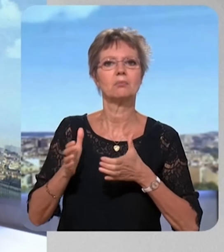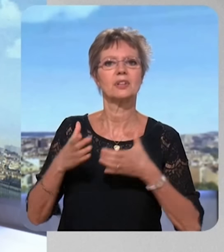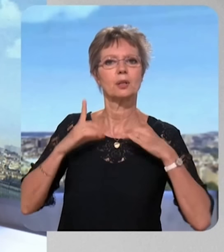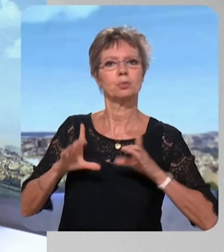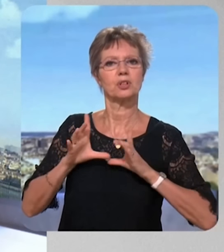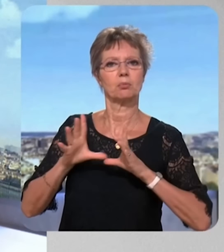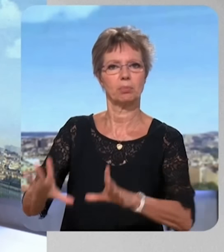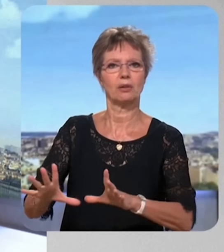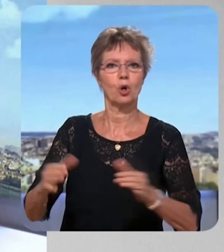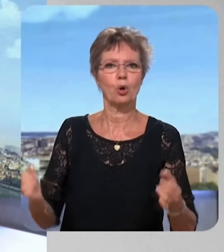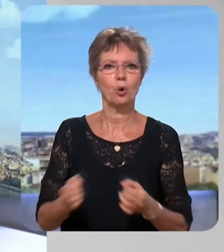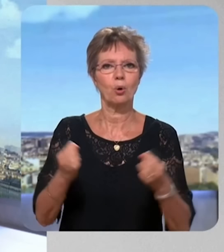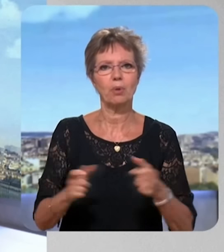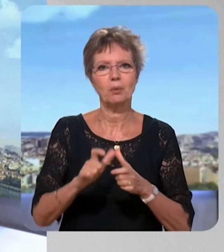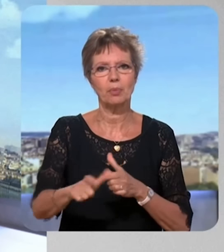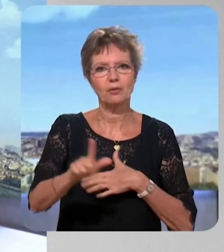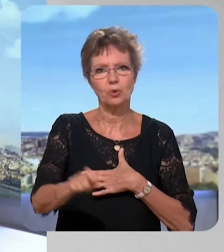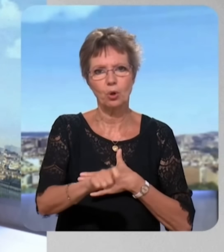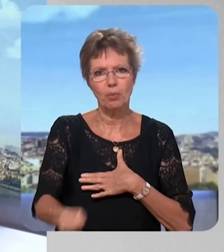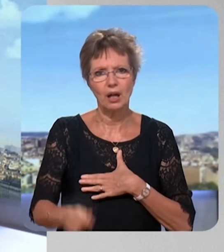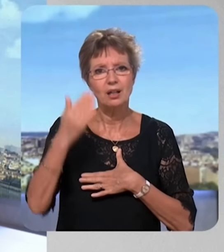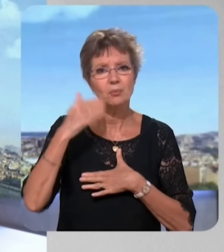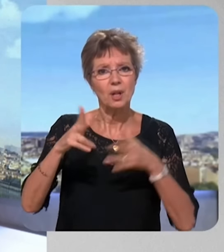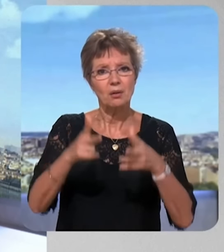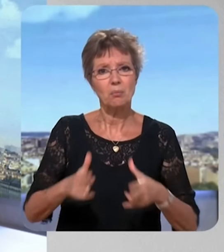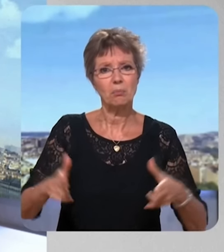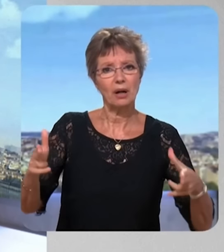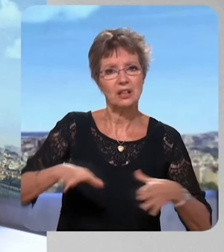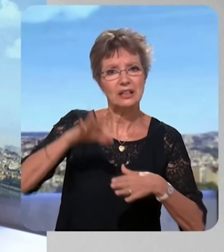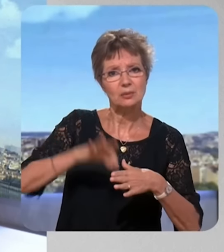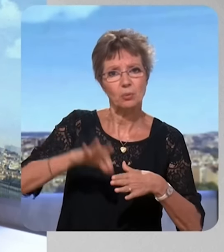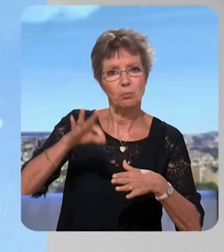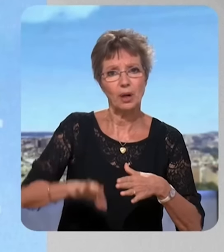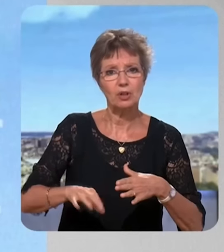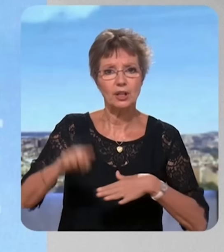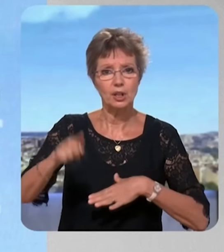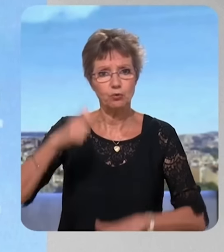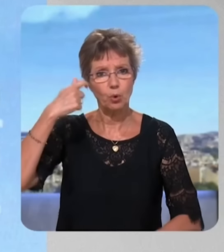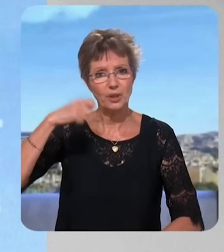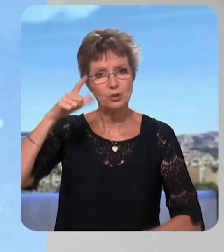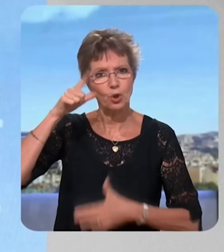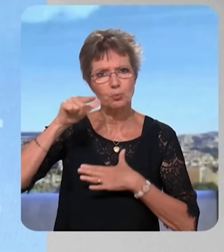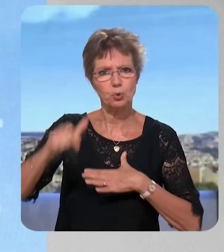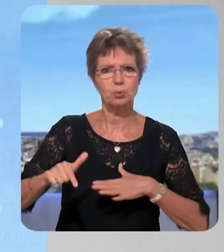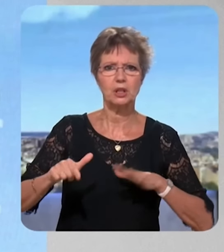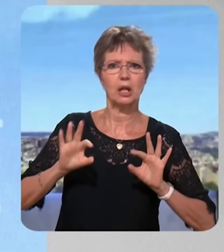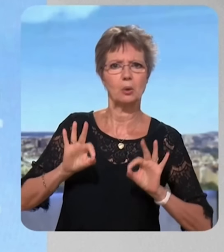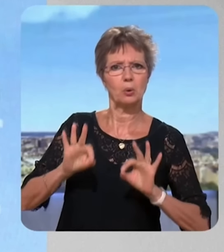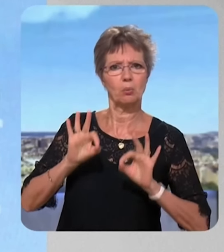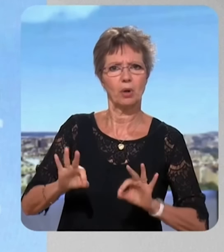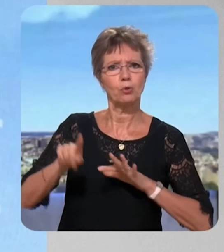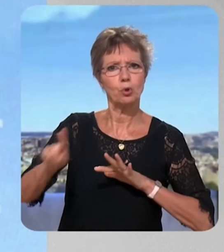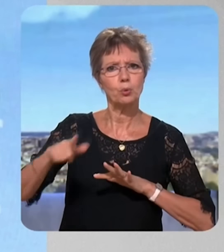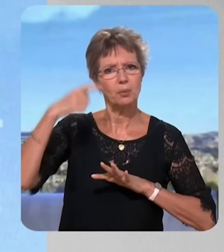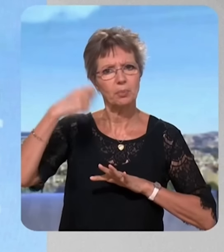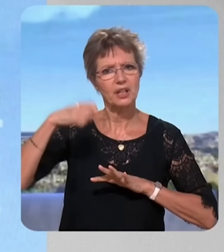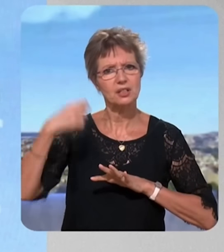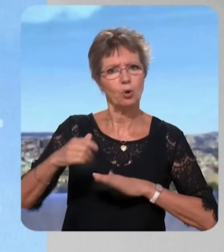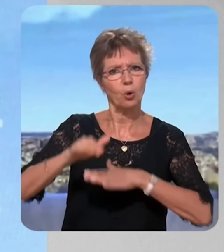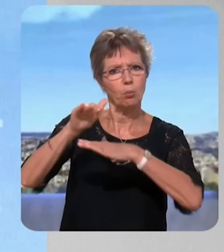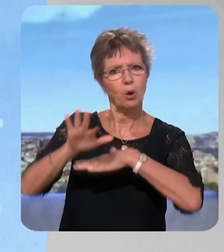républicain. – Oui compris en période électorale, on attend quand même du président de la République qu'il fasse preuve d'une certaine réserve, je le rappelle, le président de toutes les Français,